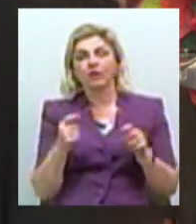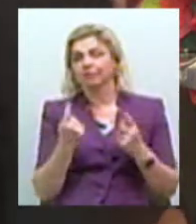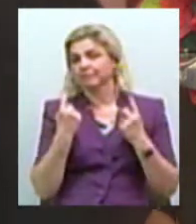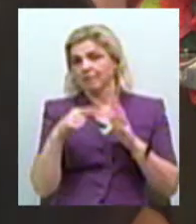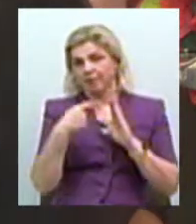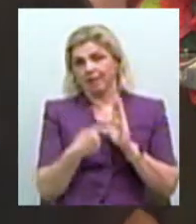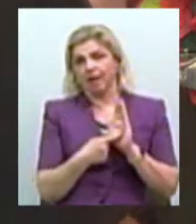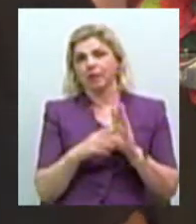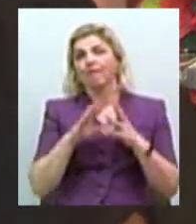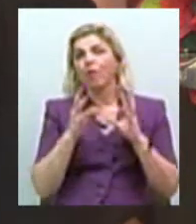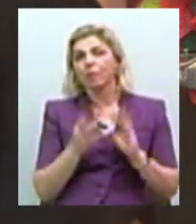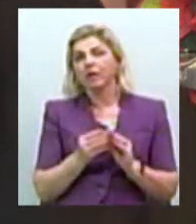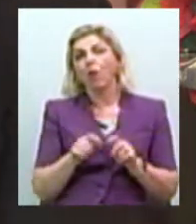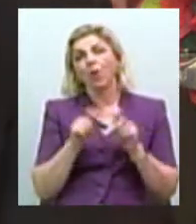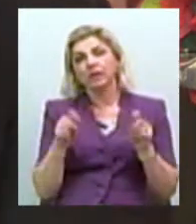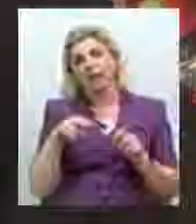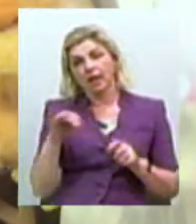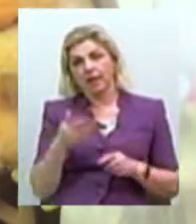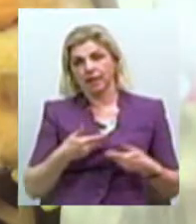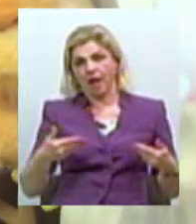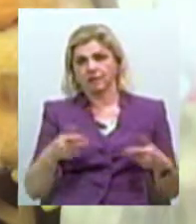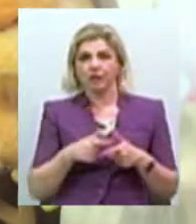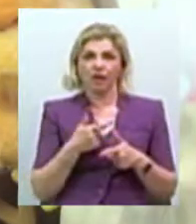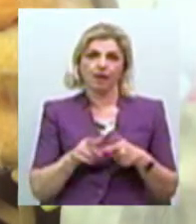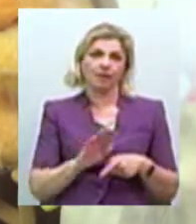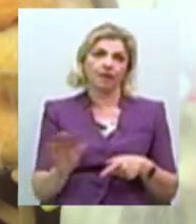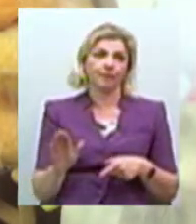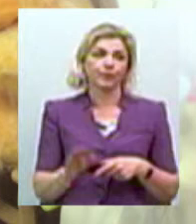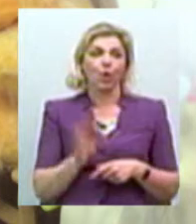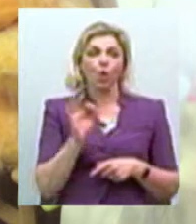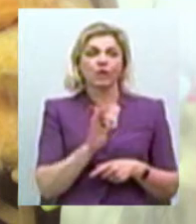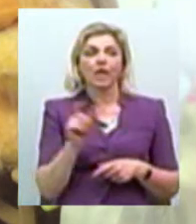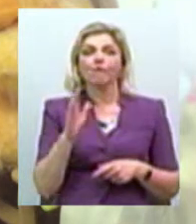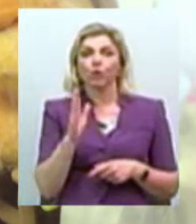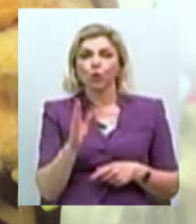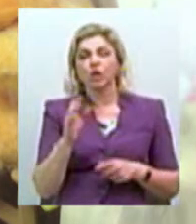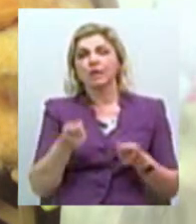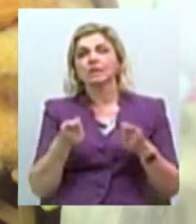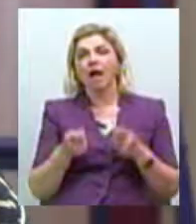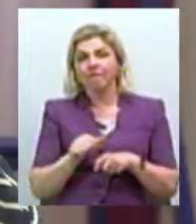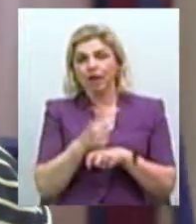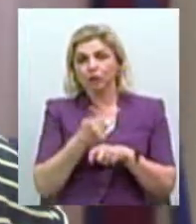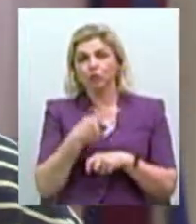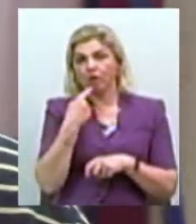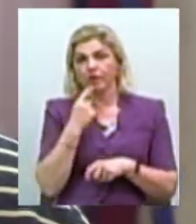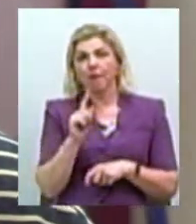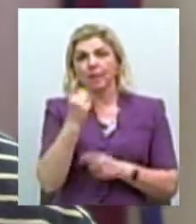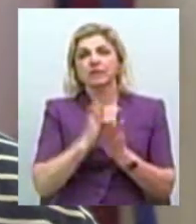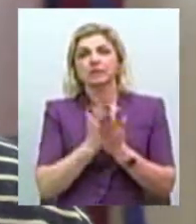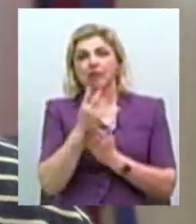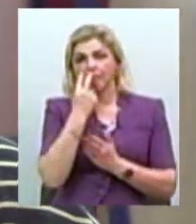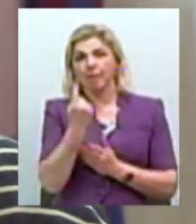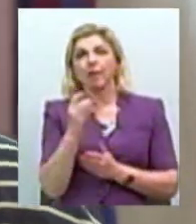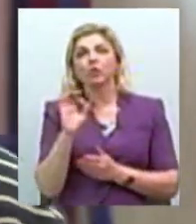питання взагалі, відкриють нас чи ні? Олена Волошина, завідувачка, каже, перші тріщини на стінах помітили 1 жовтня